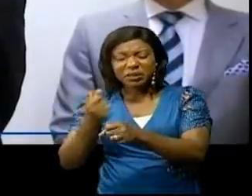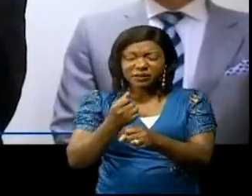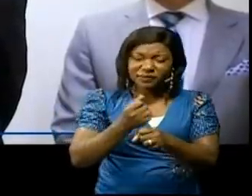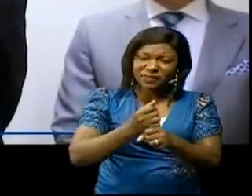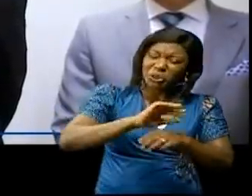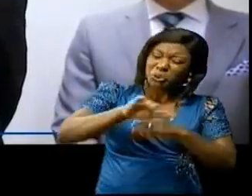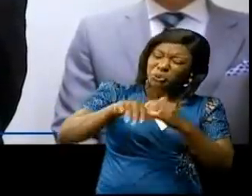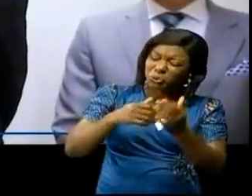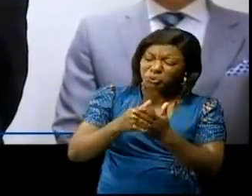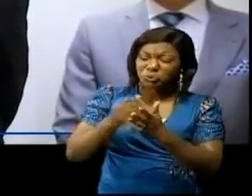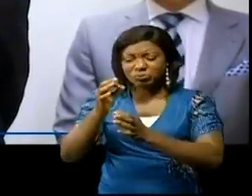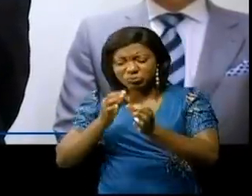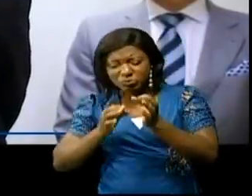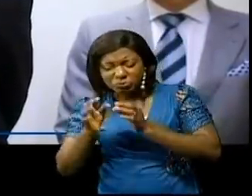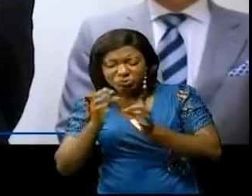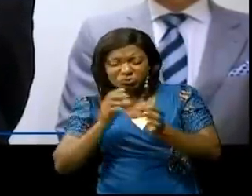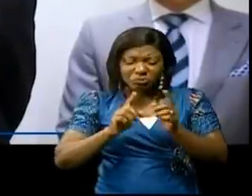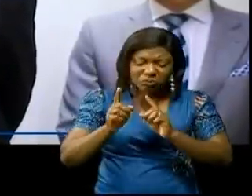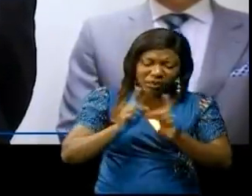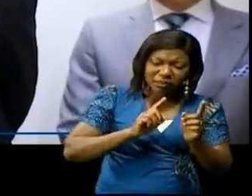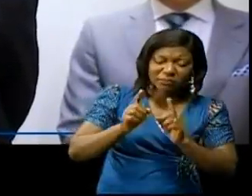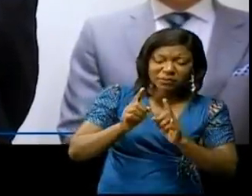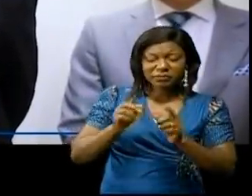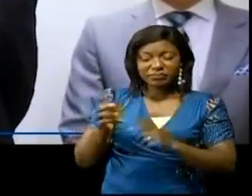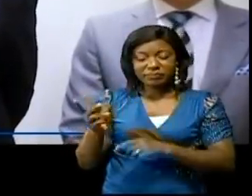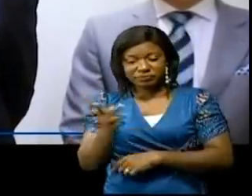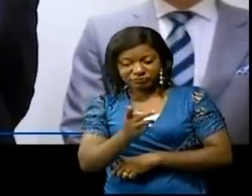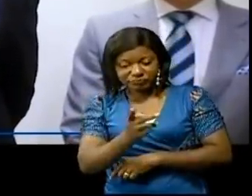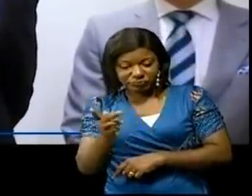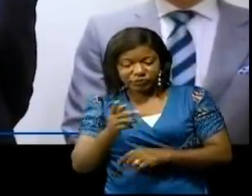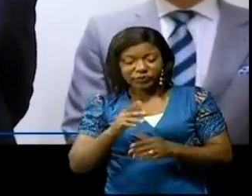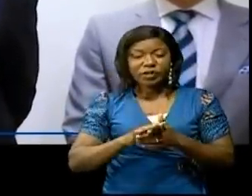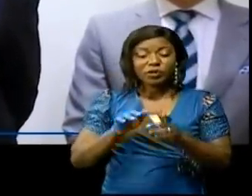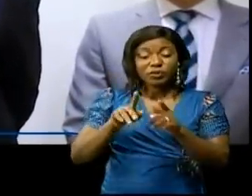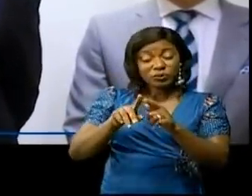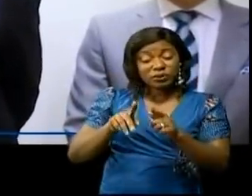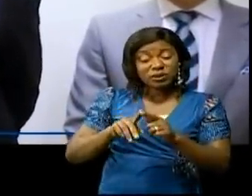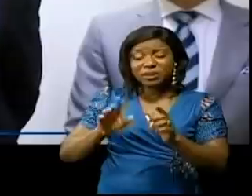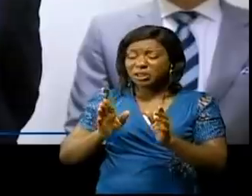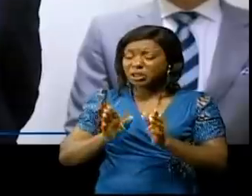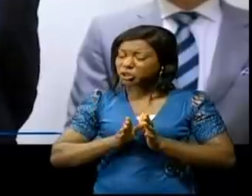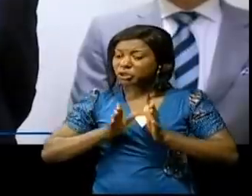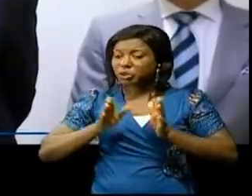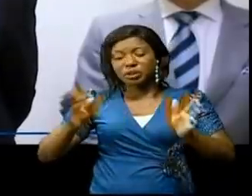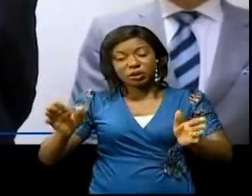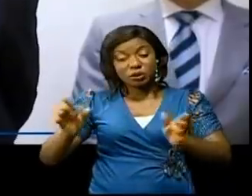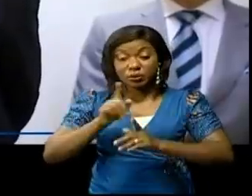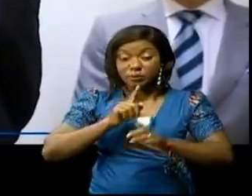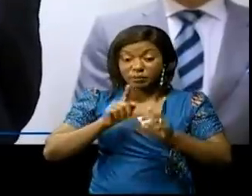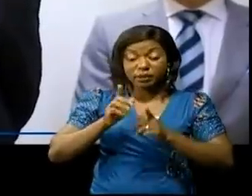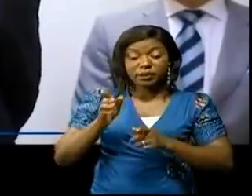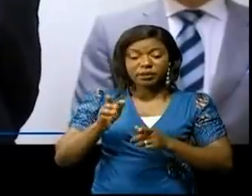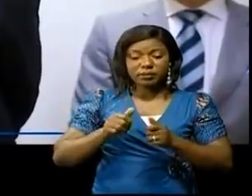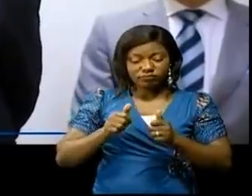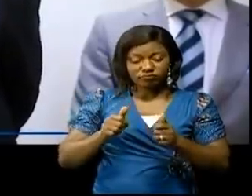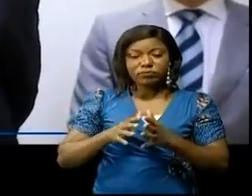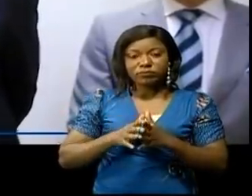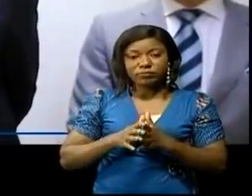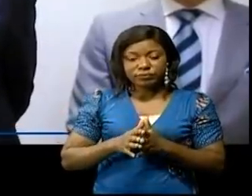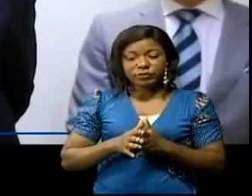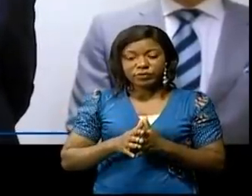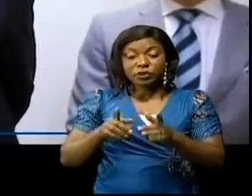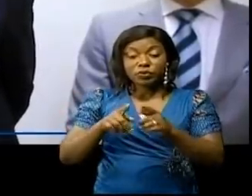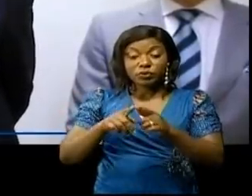de réforme qui touchent le secteur minier mais tous les secteurs qui sont liés aux